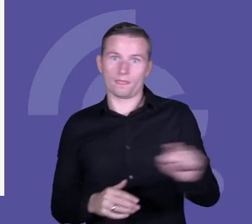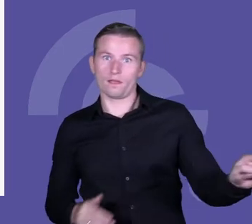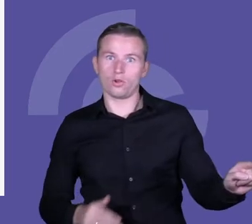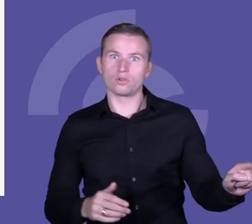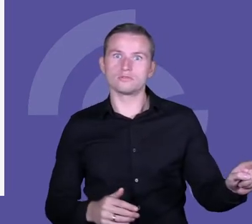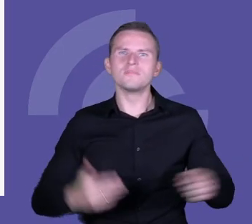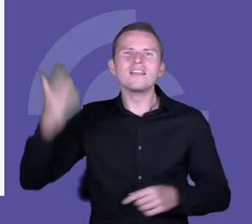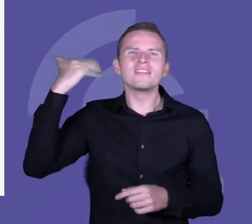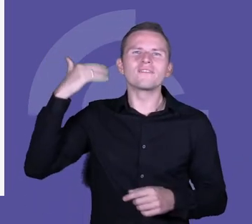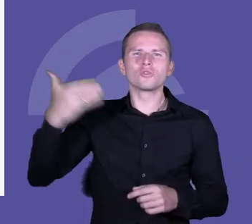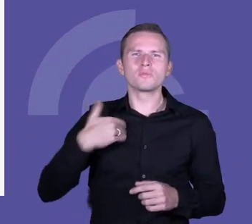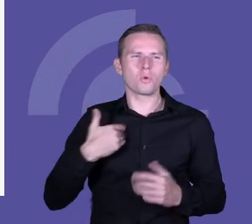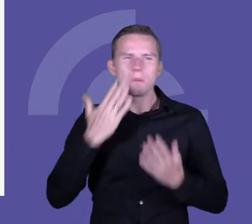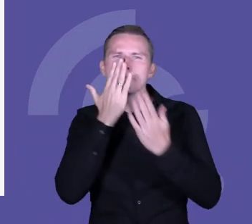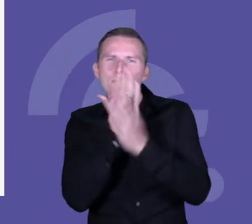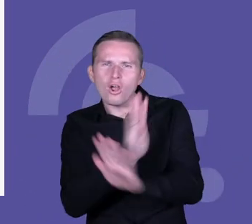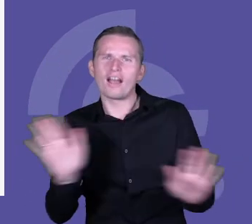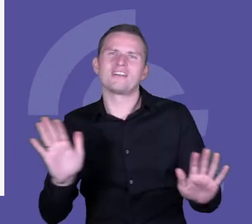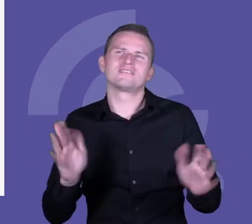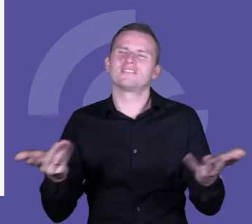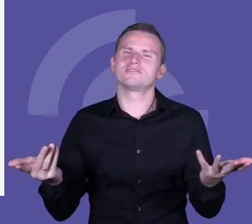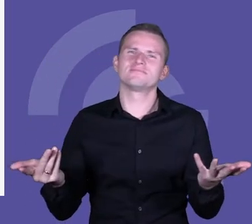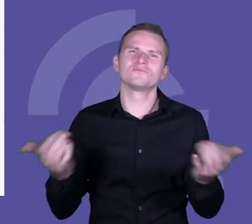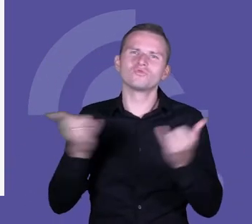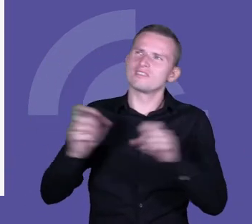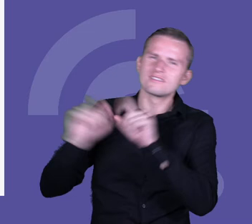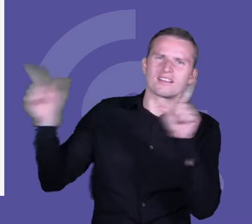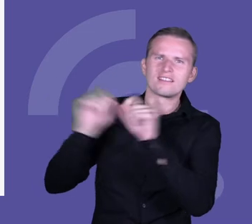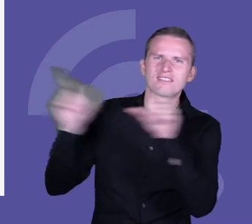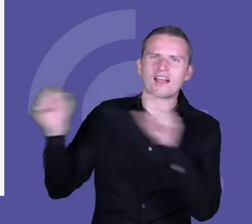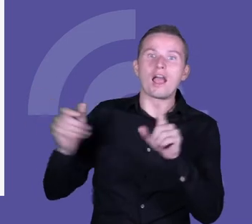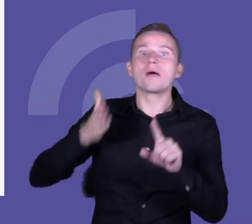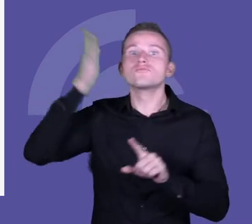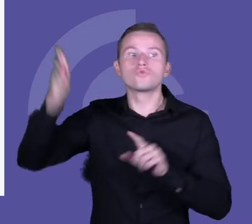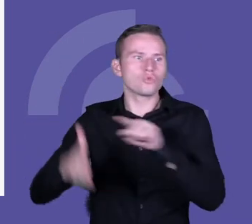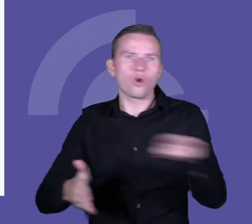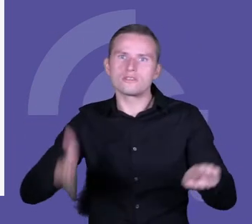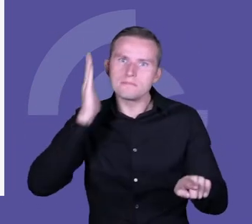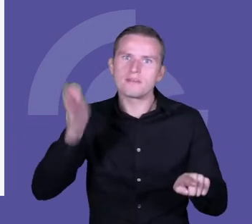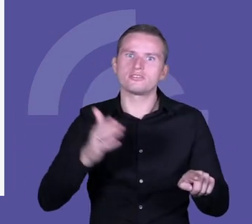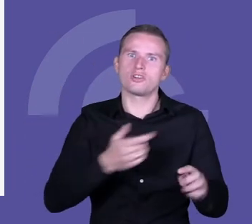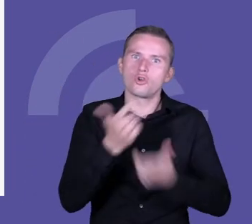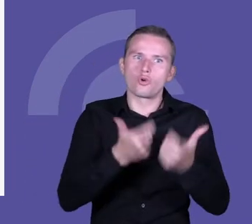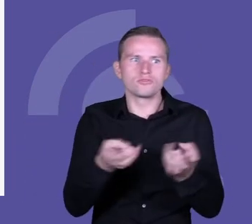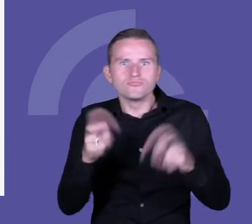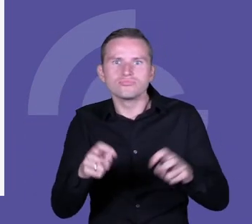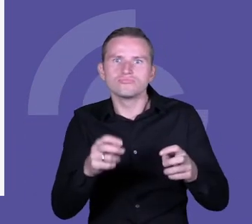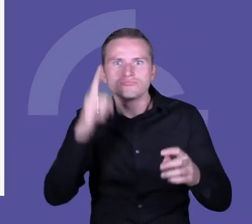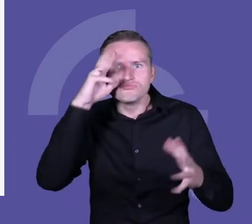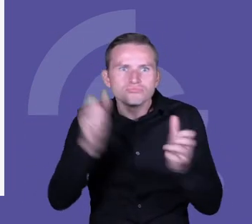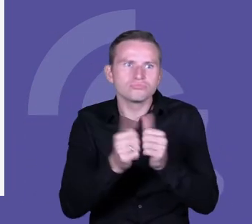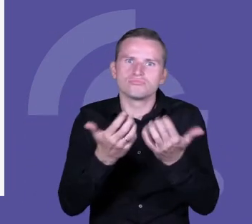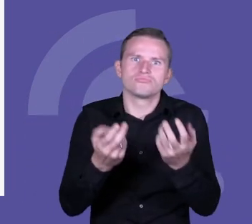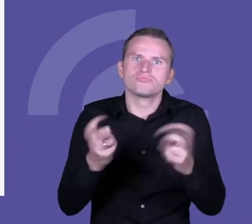które wcześniej były pokazywane na slajdach, nie? A kto tam jeszcze siedzi? A na przykład siedzą ludzie,